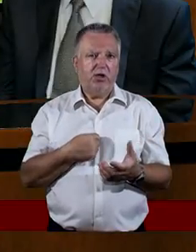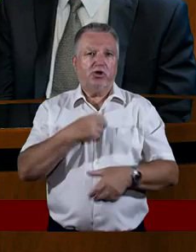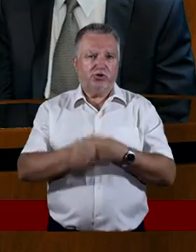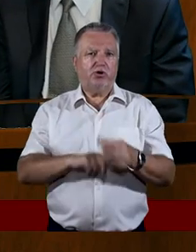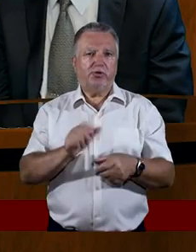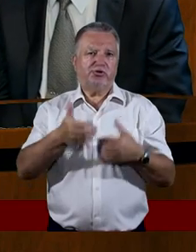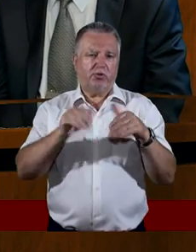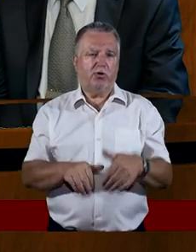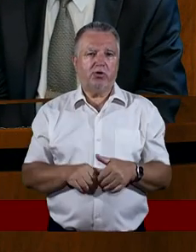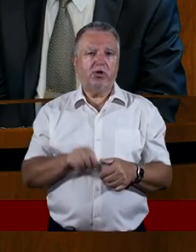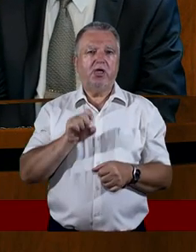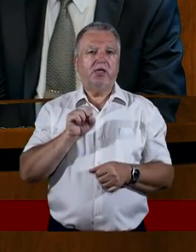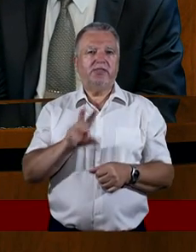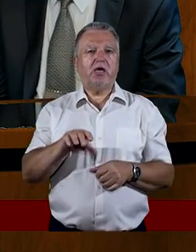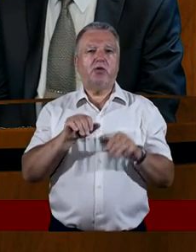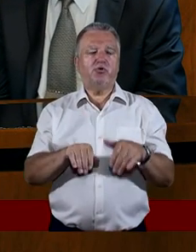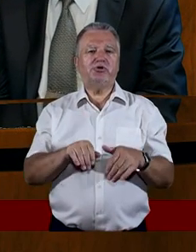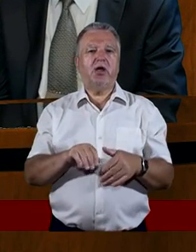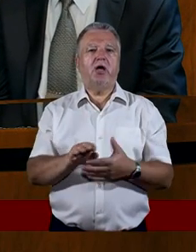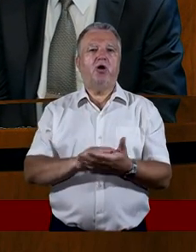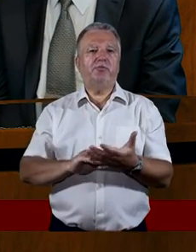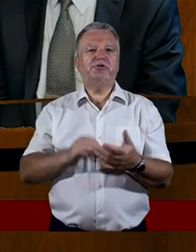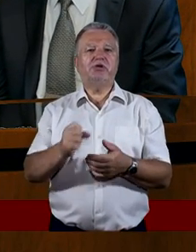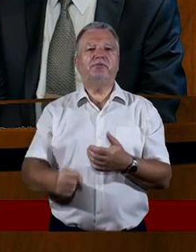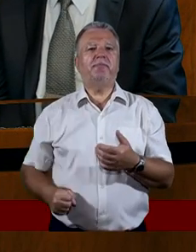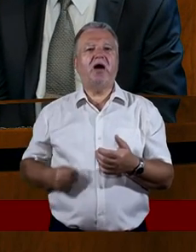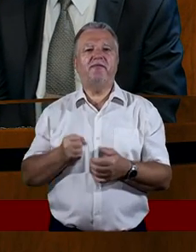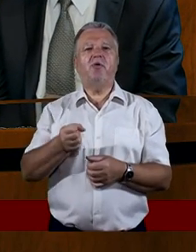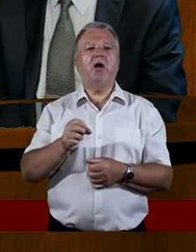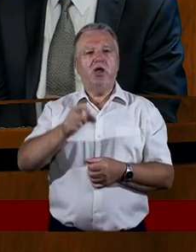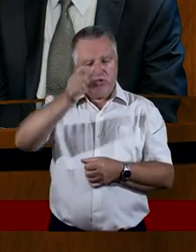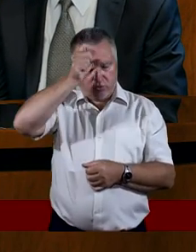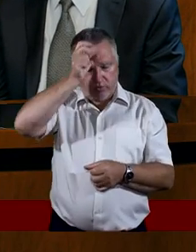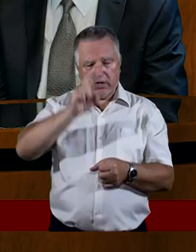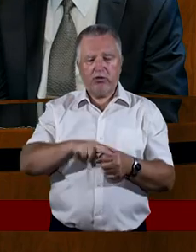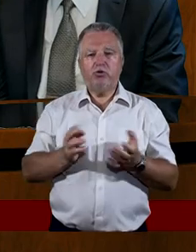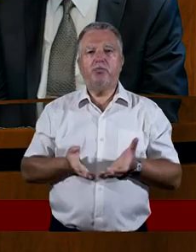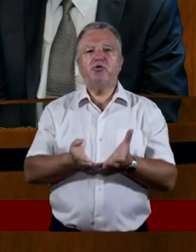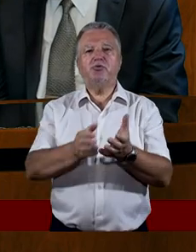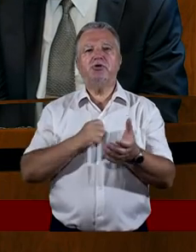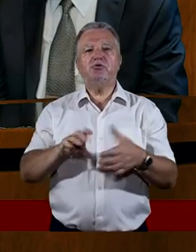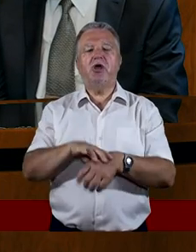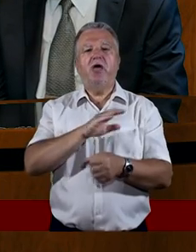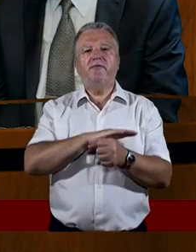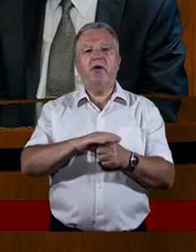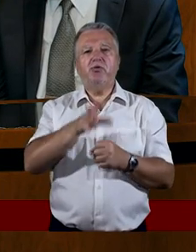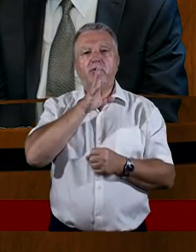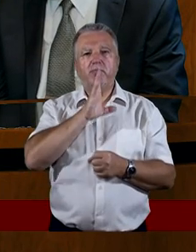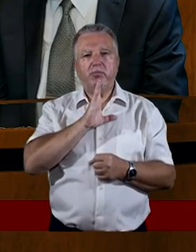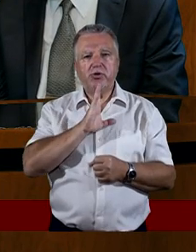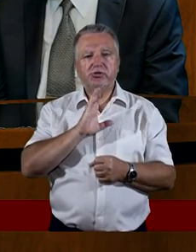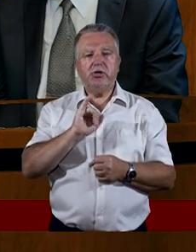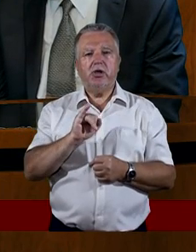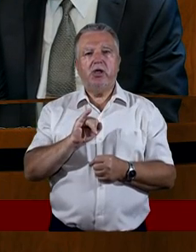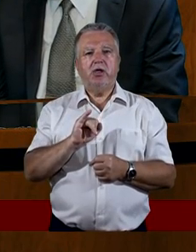Ciekawe, prawda? Ale tak można scharakteryzować apostoła Pawła. Człowieka, który poświęcił się w pełni misji